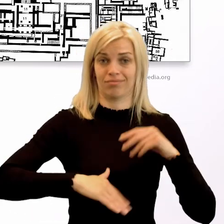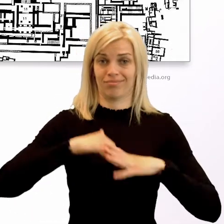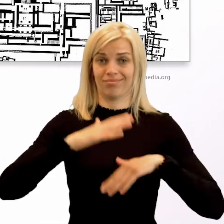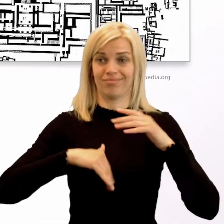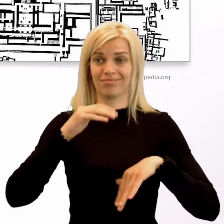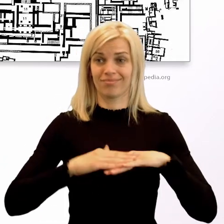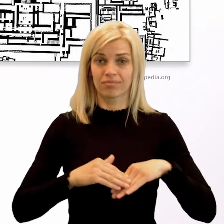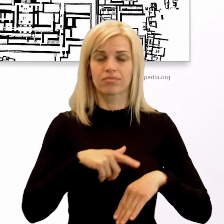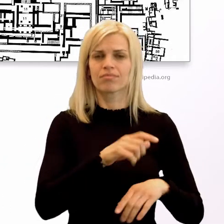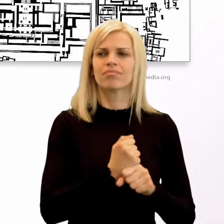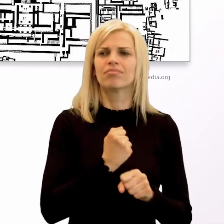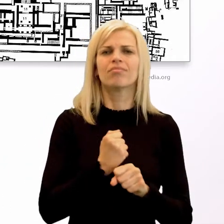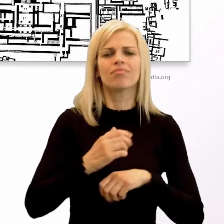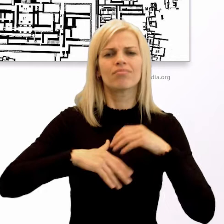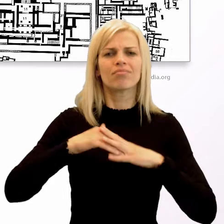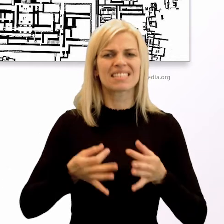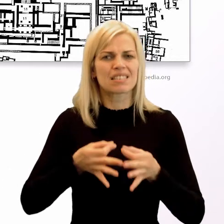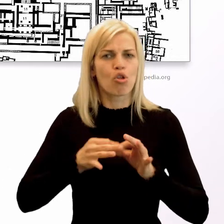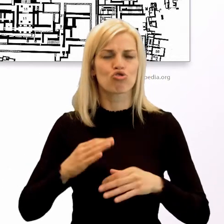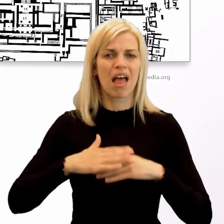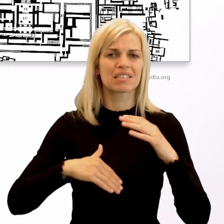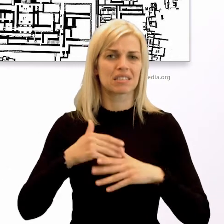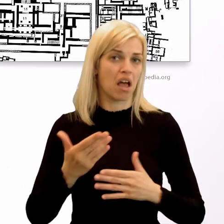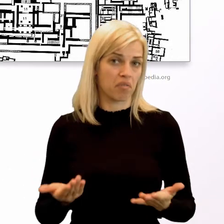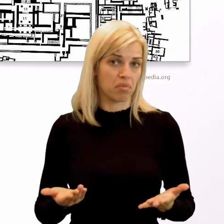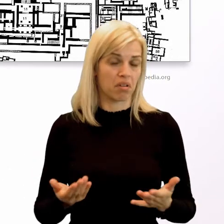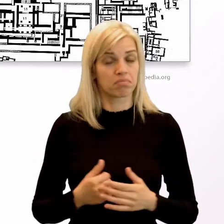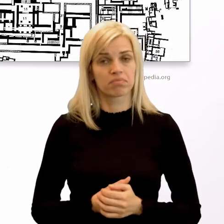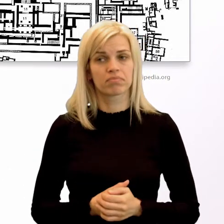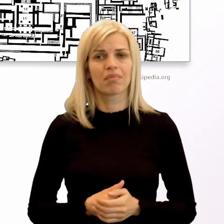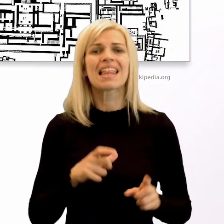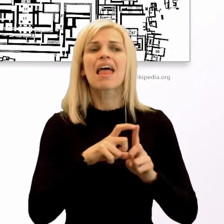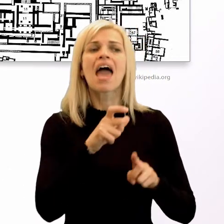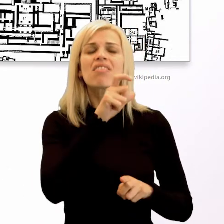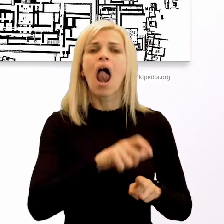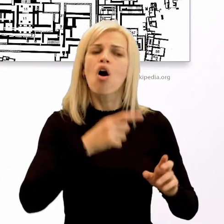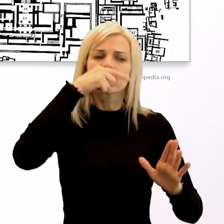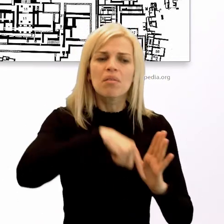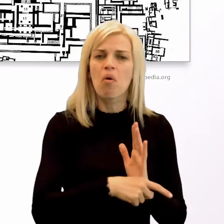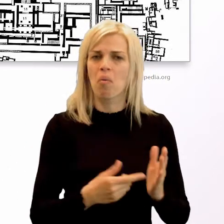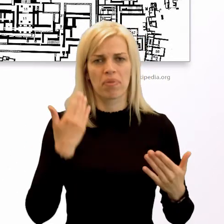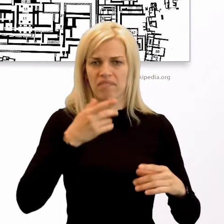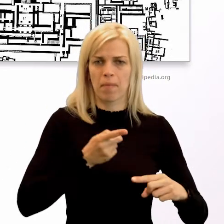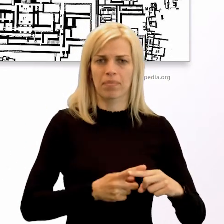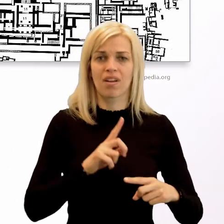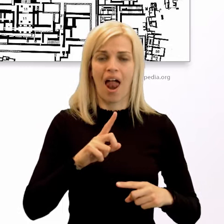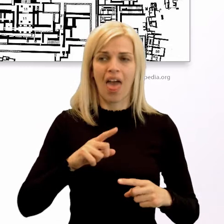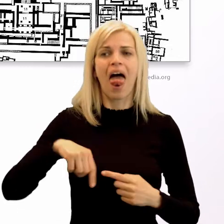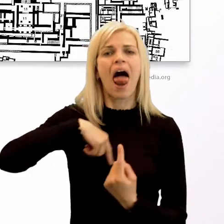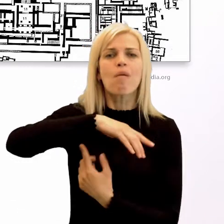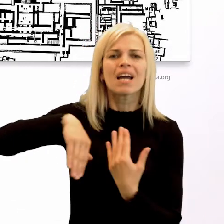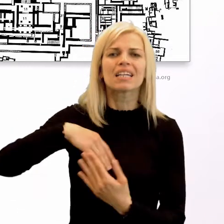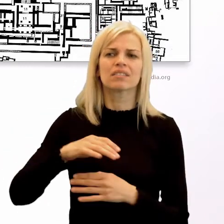takúto zložitú stavbu? Kto vie? Od Aydalovi nevieme nič presné. Za to labirint vieme nájsť